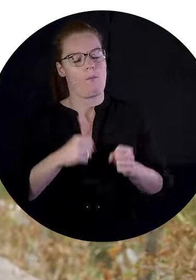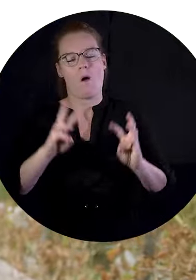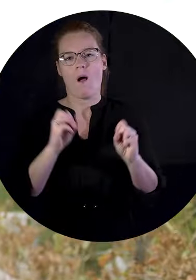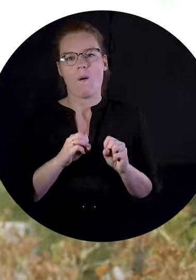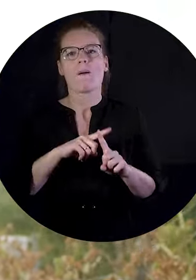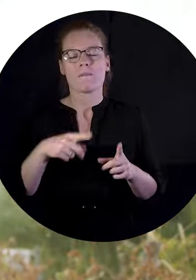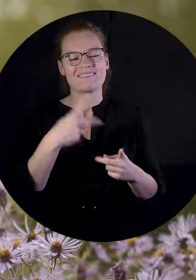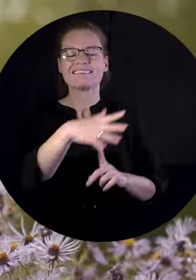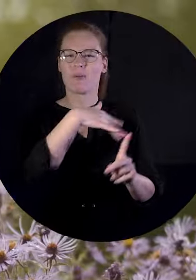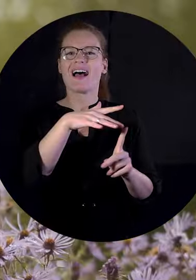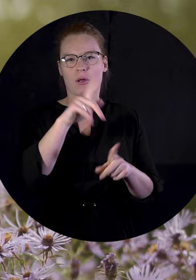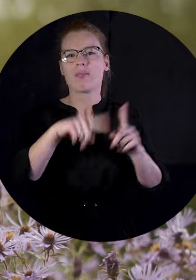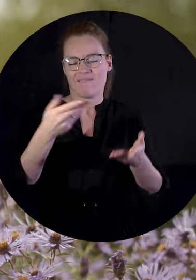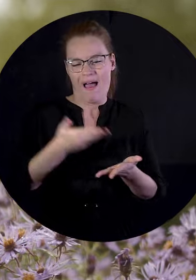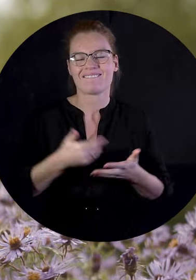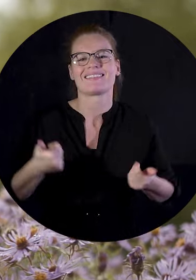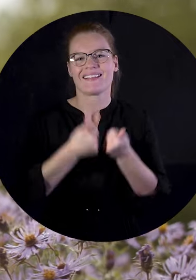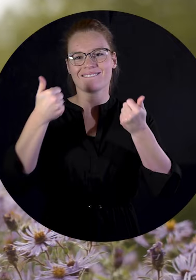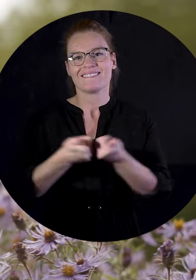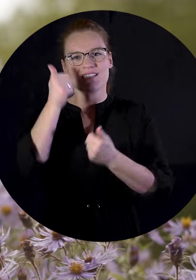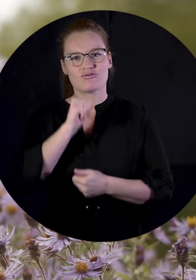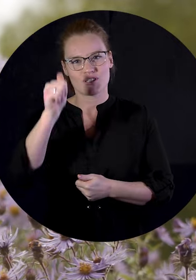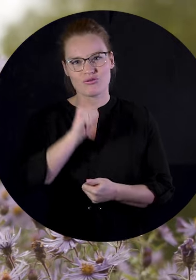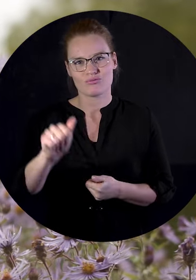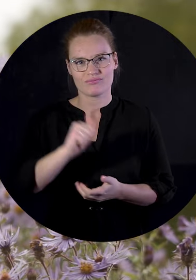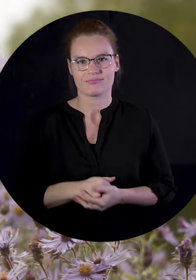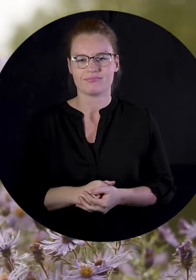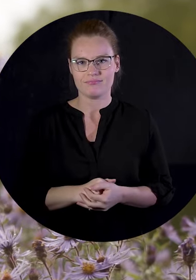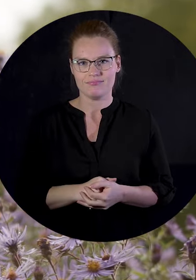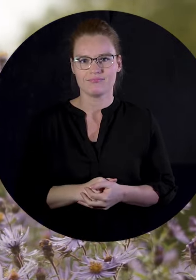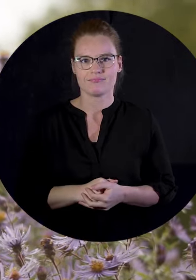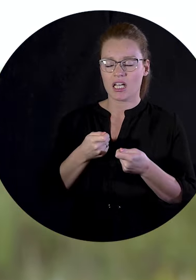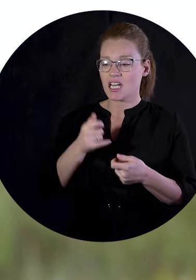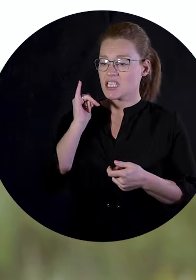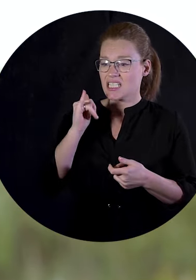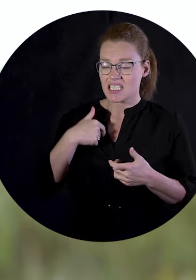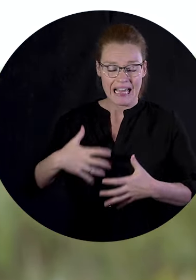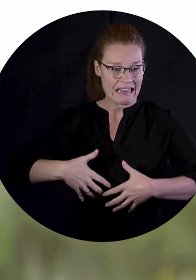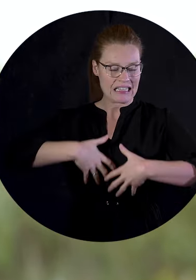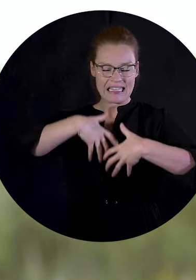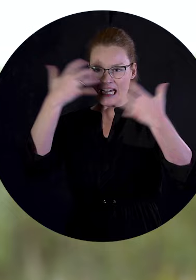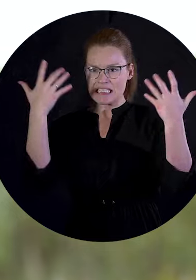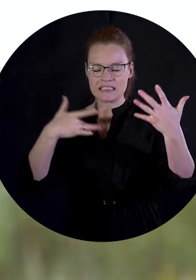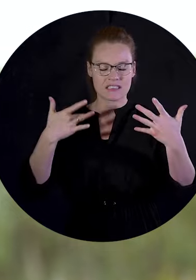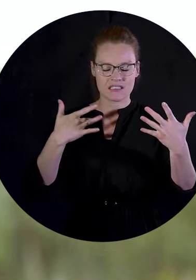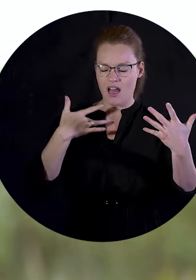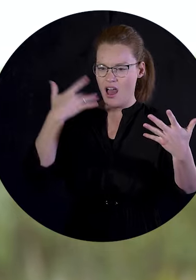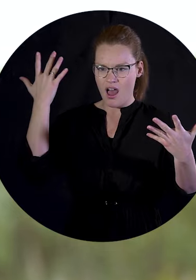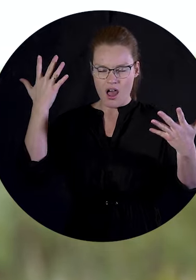est admirable. Cependant, leurs conditions les contraignent à vivre quotidiennement des défis. Quand tu tombes en crise,